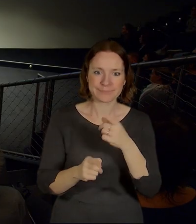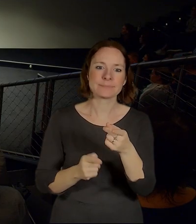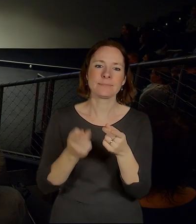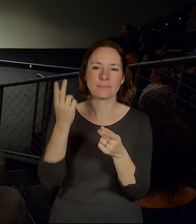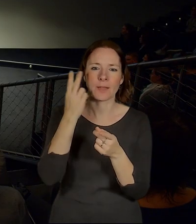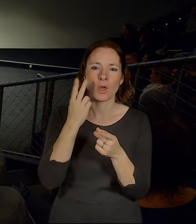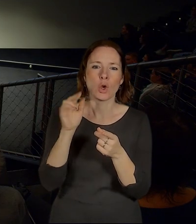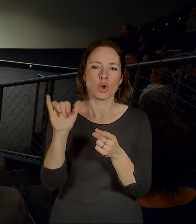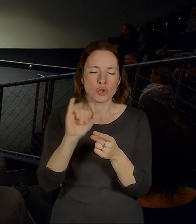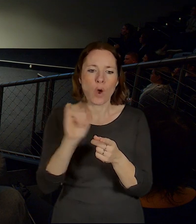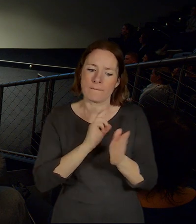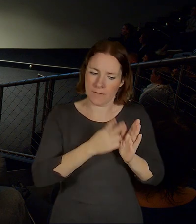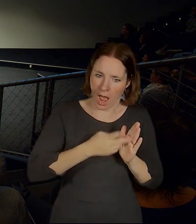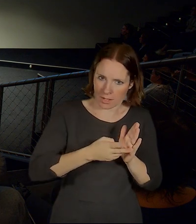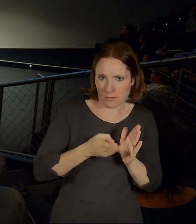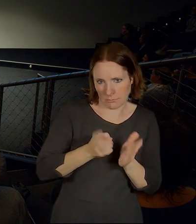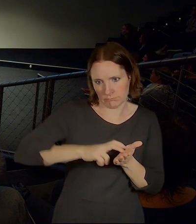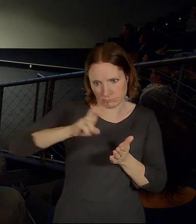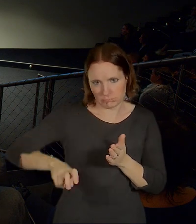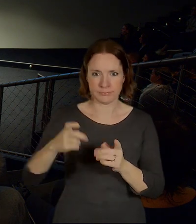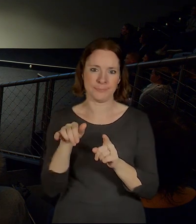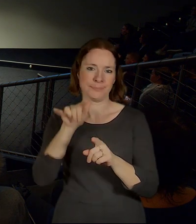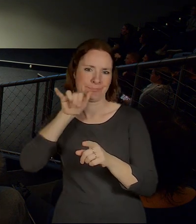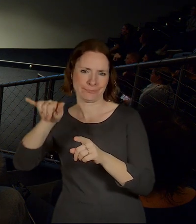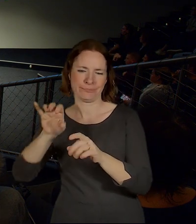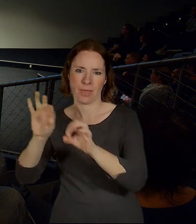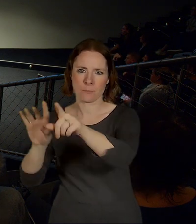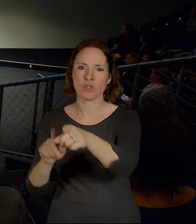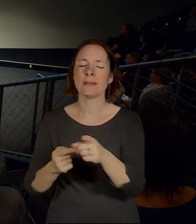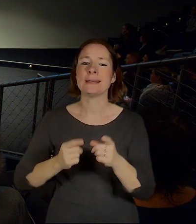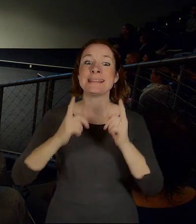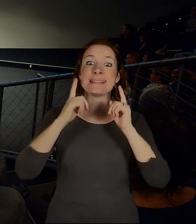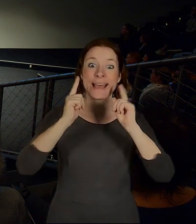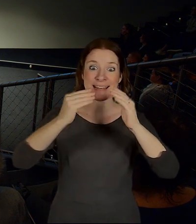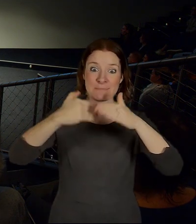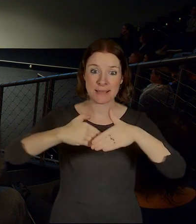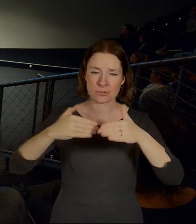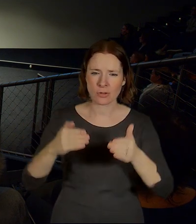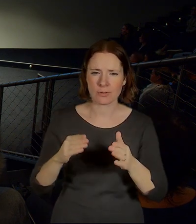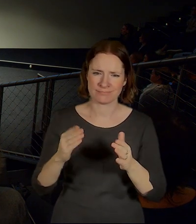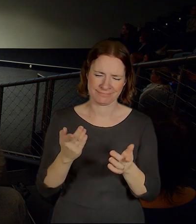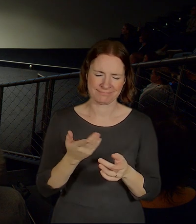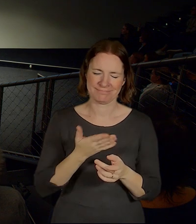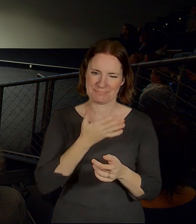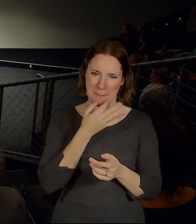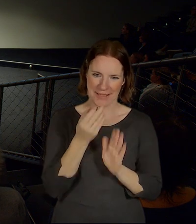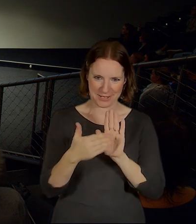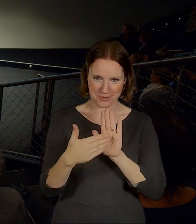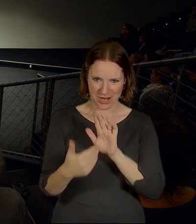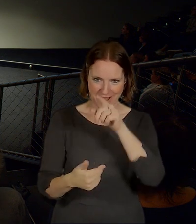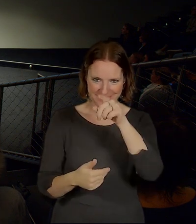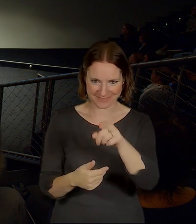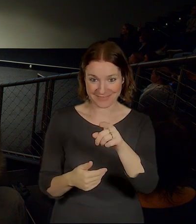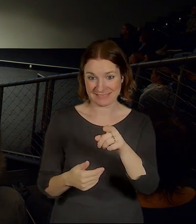lidi, co tam dojedou vlakem. Zahradní město. Zahradní město je úplně krásný příklad, kdy teda,